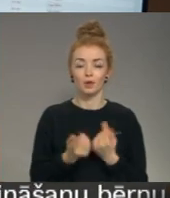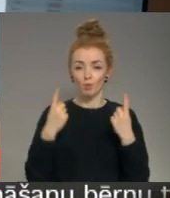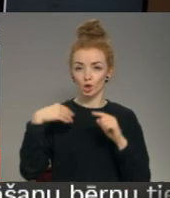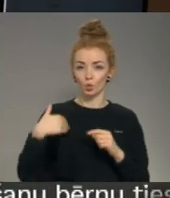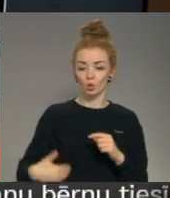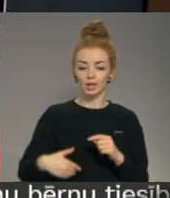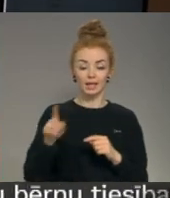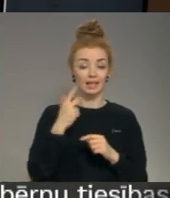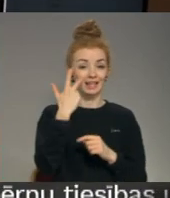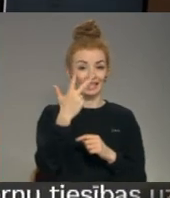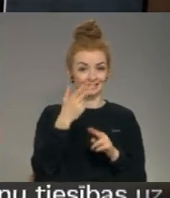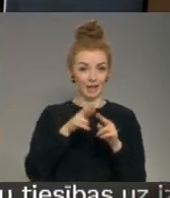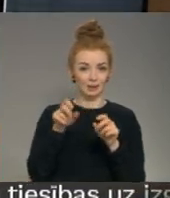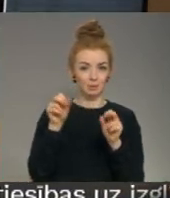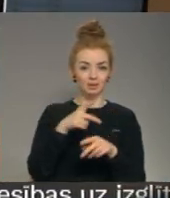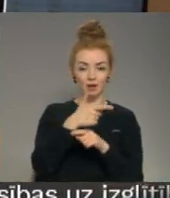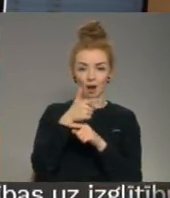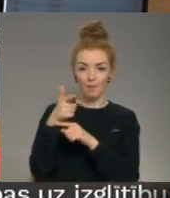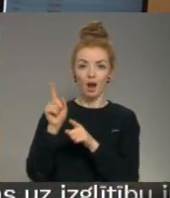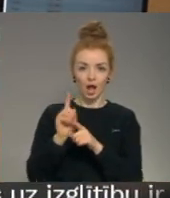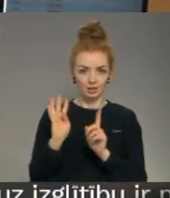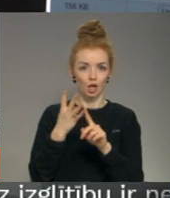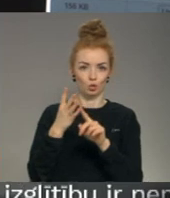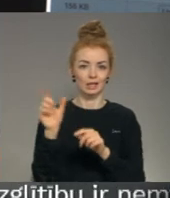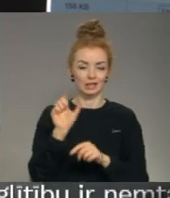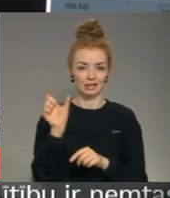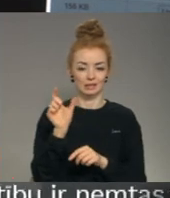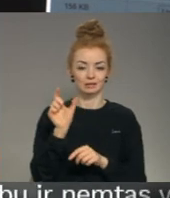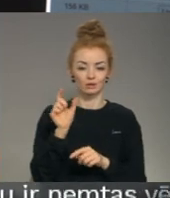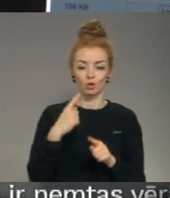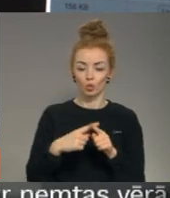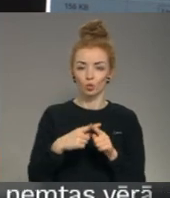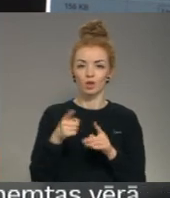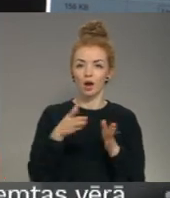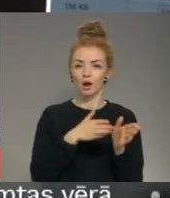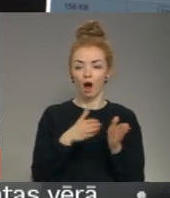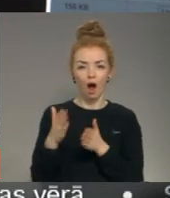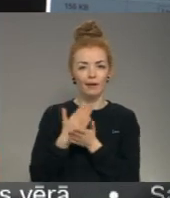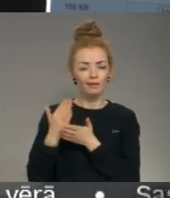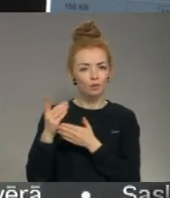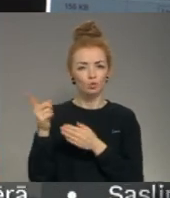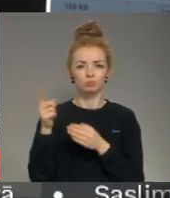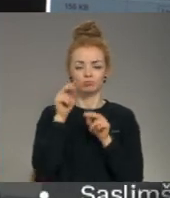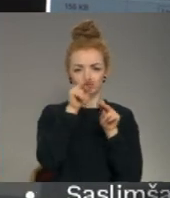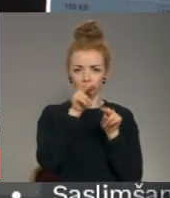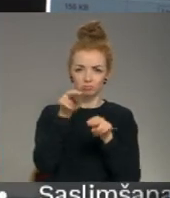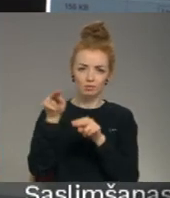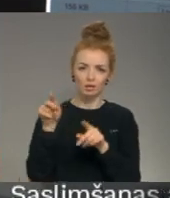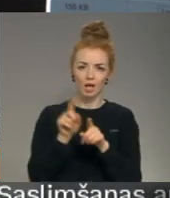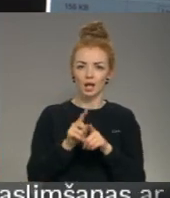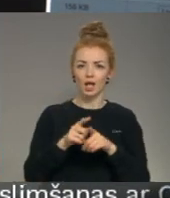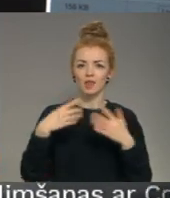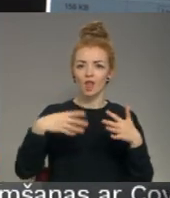kuldīgā ir izvietots trīs šādas kameras, drīz būs rīt ceturtā. Kārtīgi dažādās vietās pilsētā palīdz uzraudzīt vairāk nekā